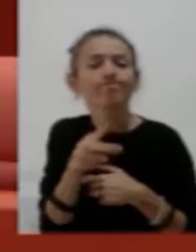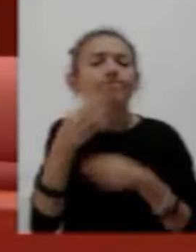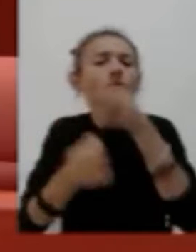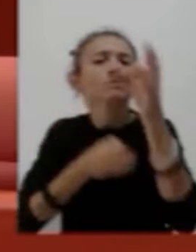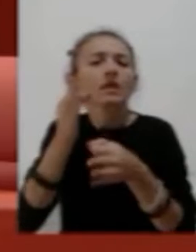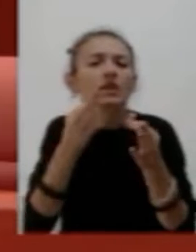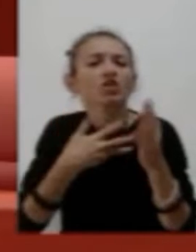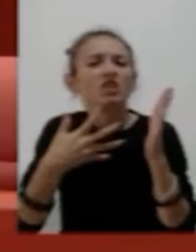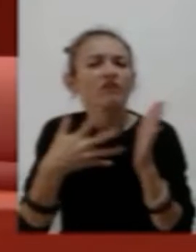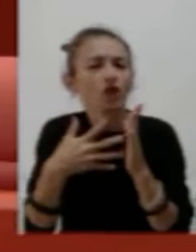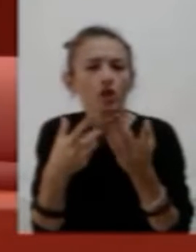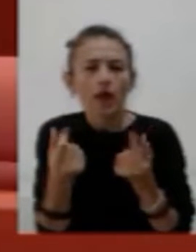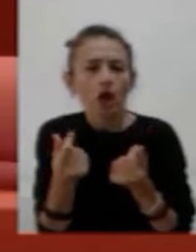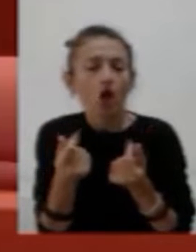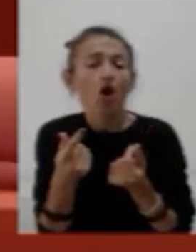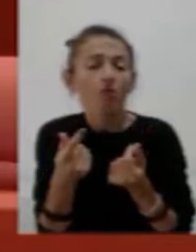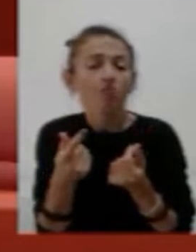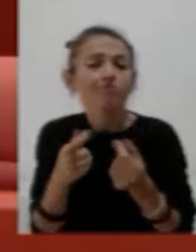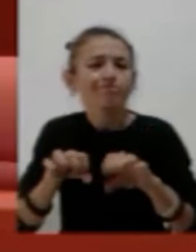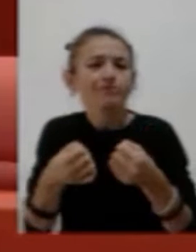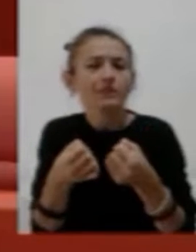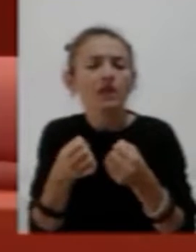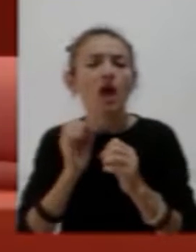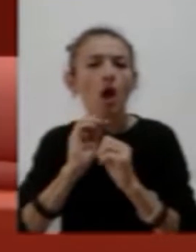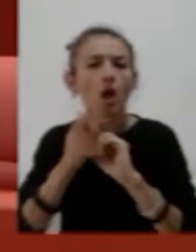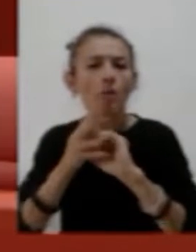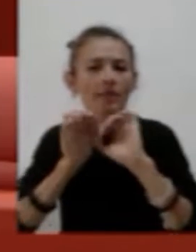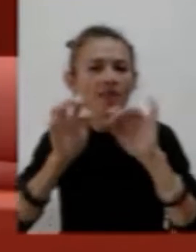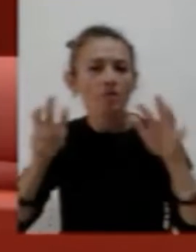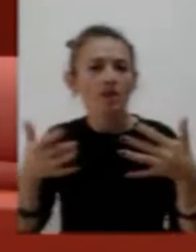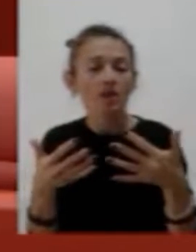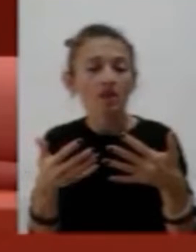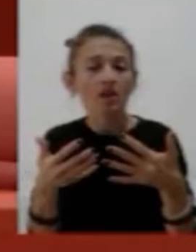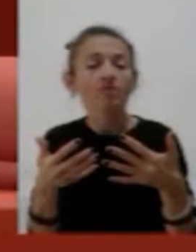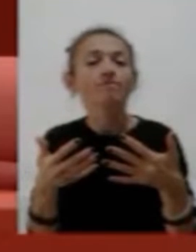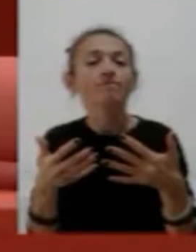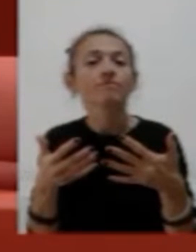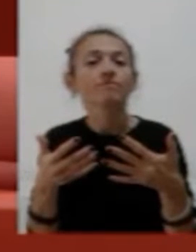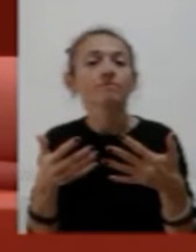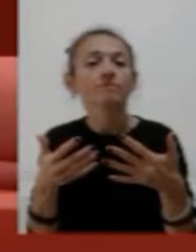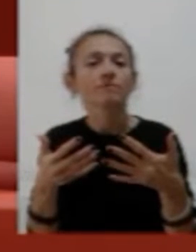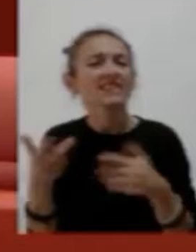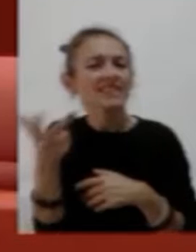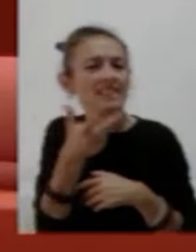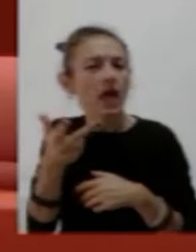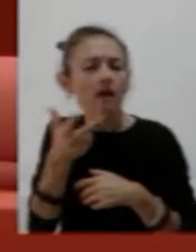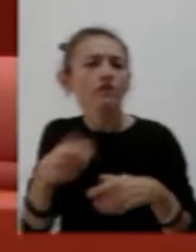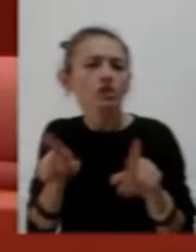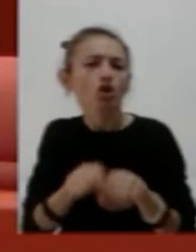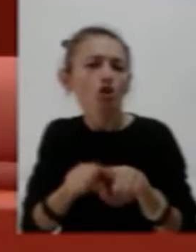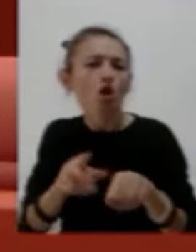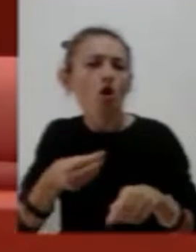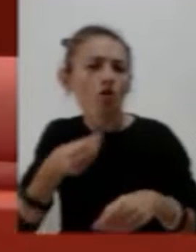pandemia e l'impossibilità di offrire i consueti servizi di autofinanziamento. Nella